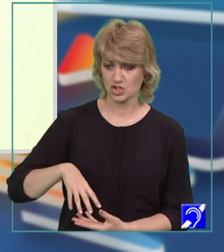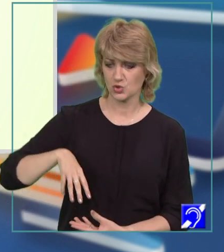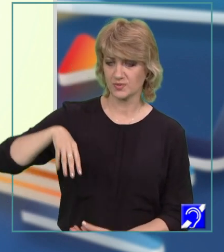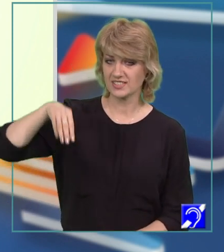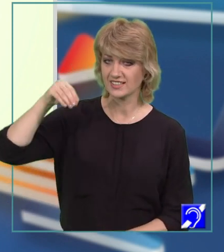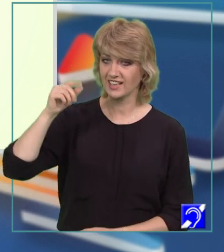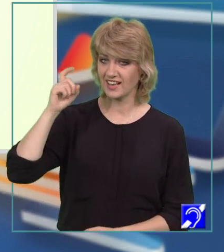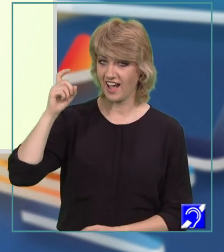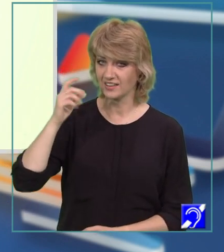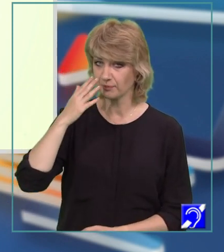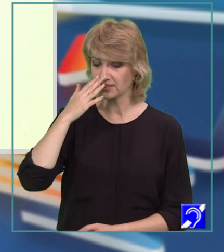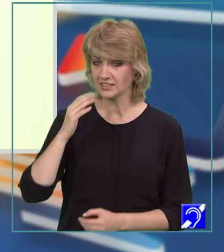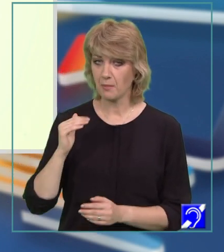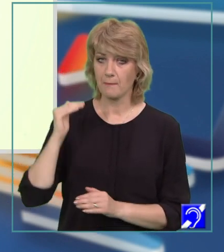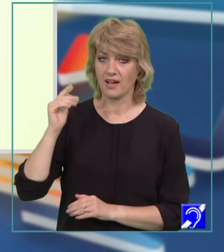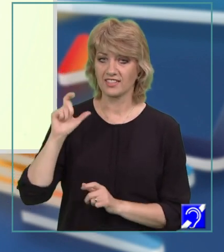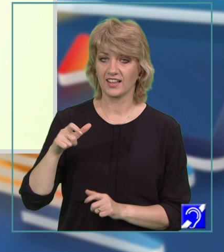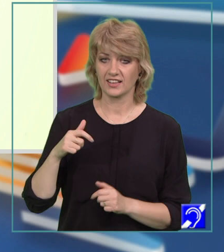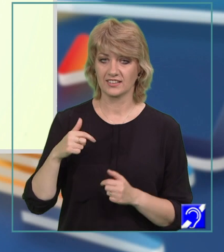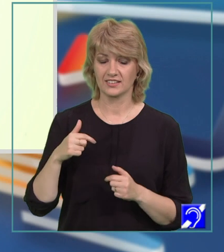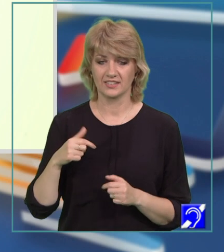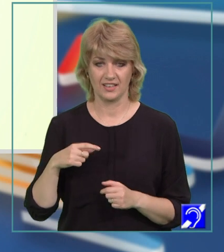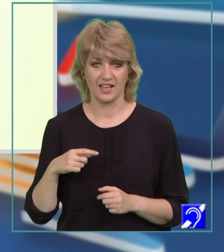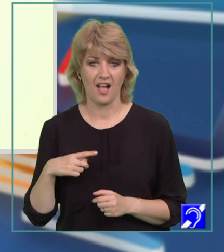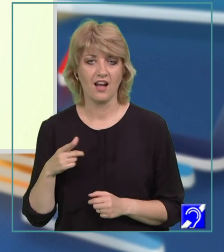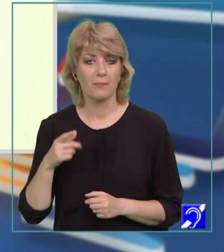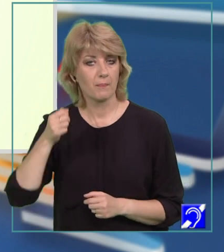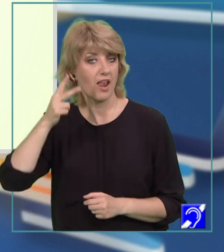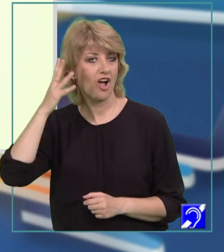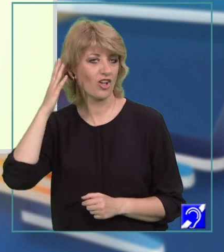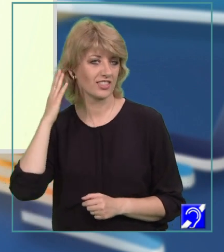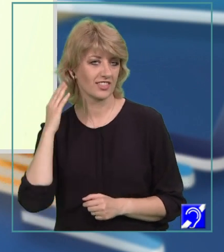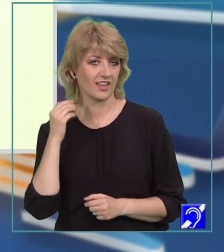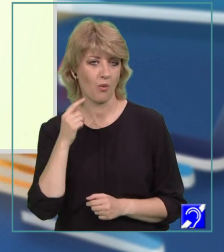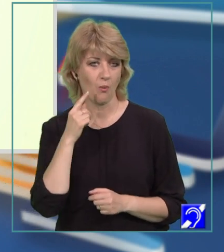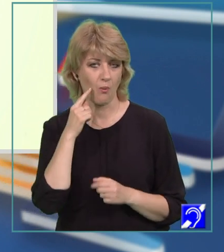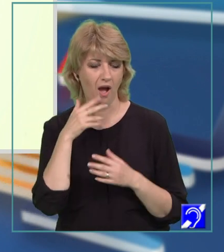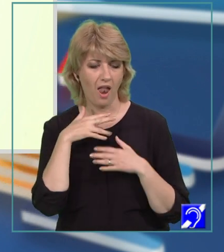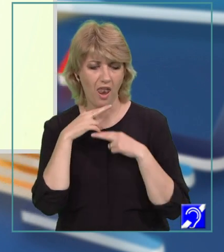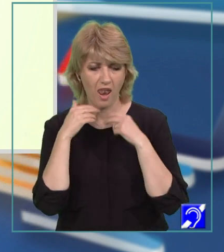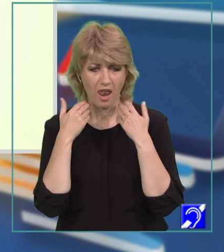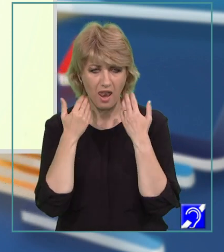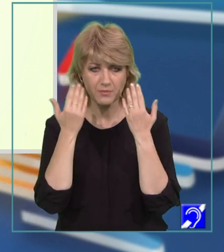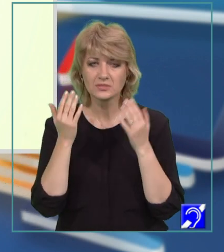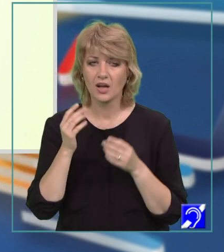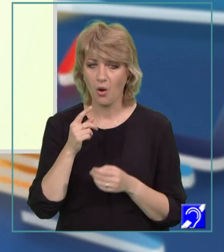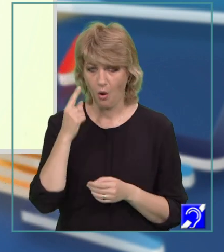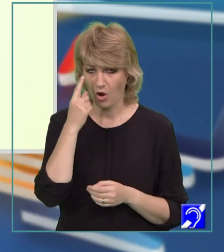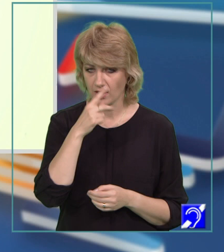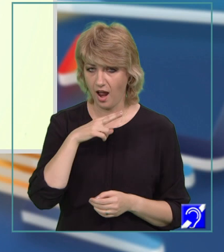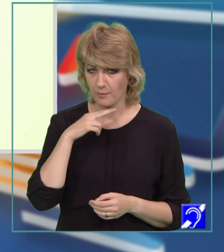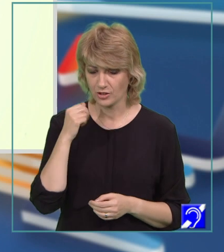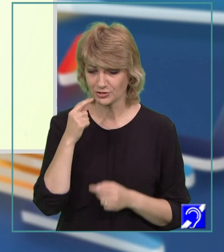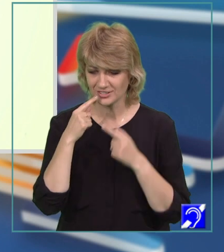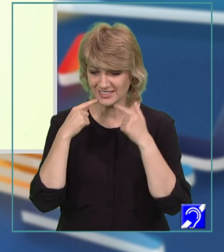înaltă, părând mai mare decât era blondă, cu o brază alb, cu ochii albaștri, cu un